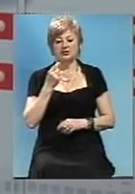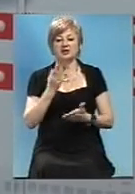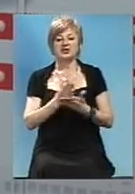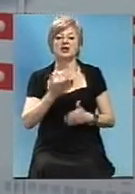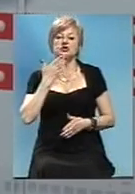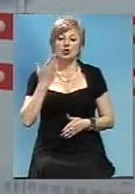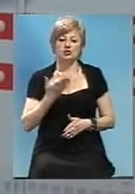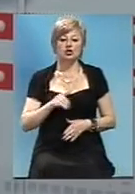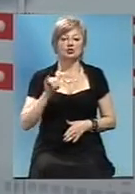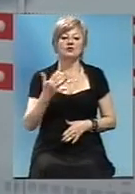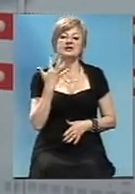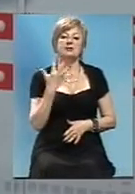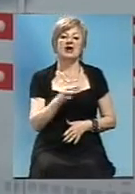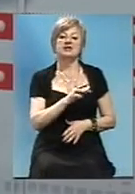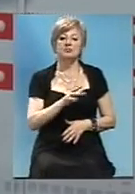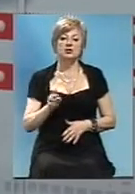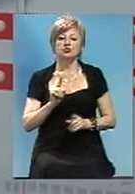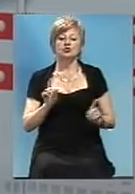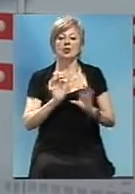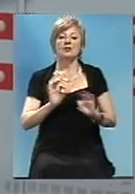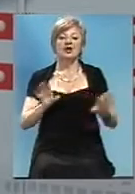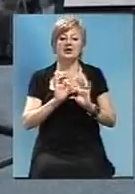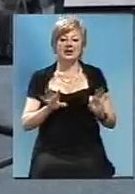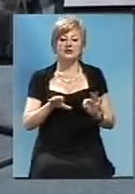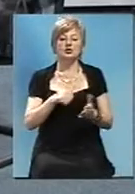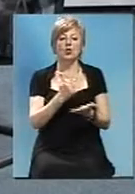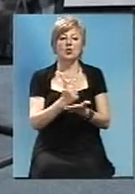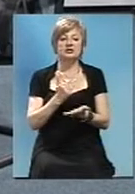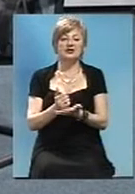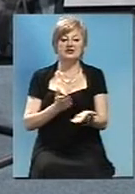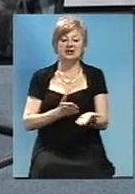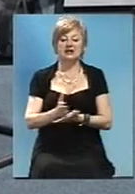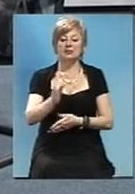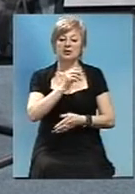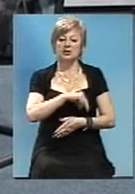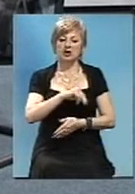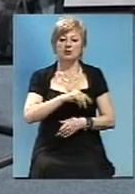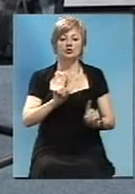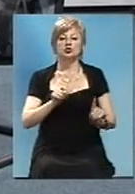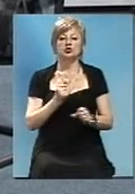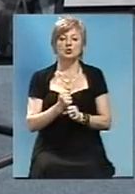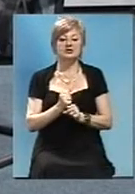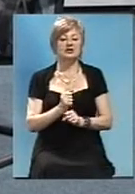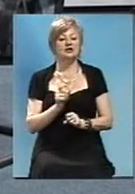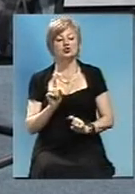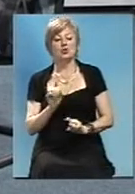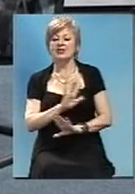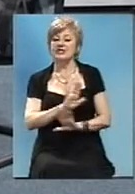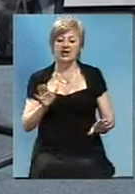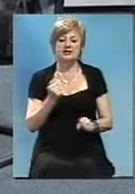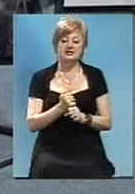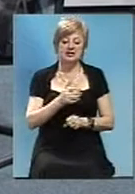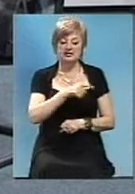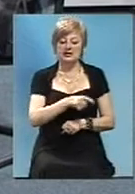звітувати. У вас є 5 хвилин для того, аби розказати про основні напрямки роботи і про те, що зроблено, чого не зроблено за цей